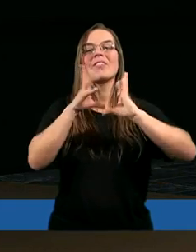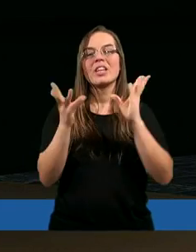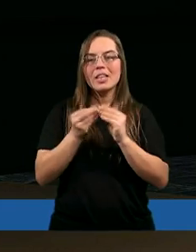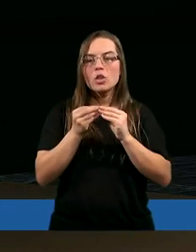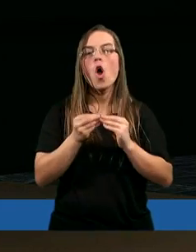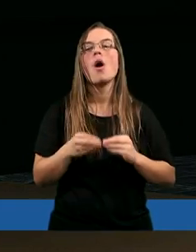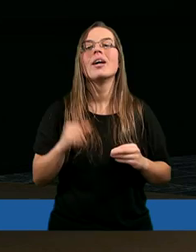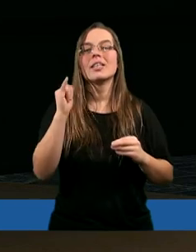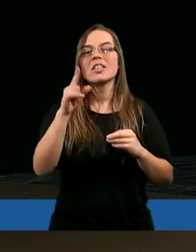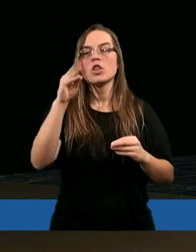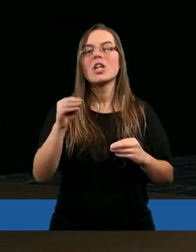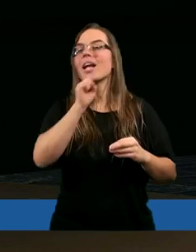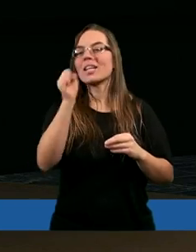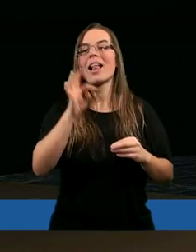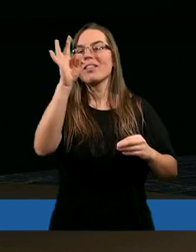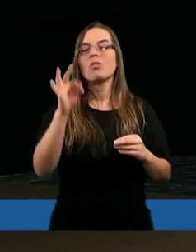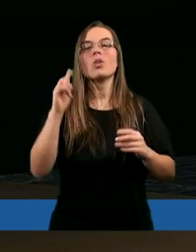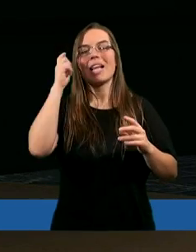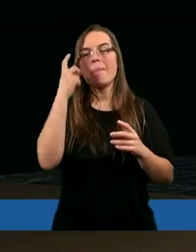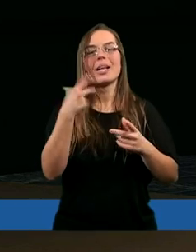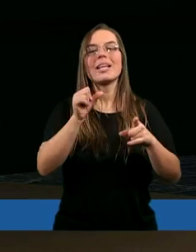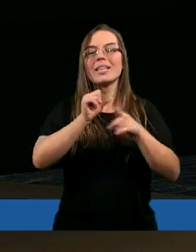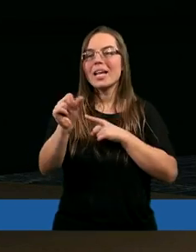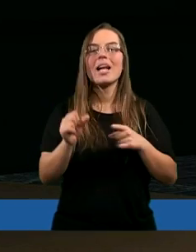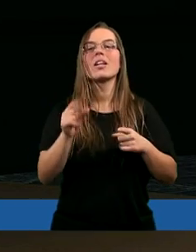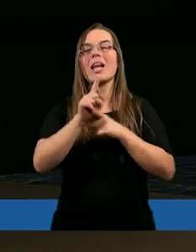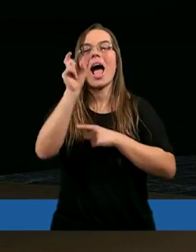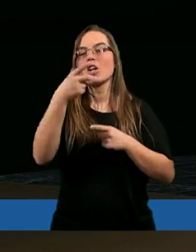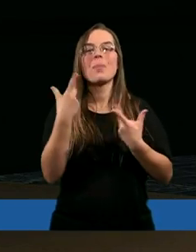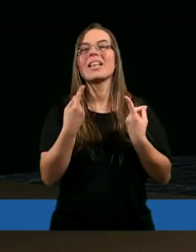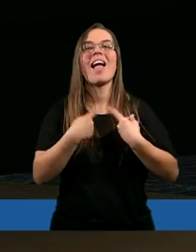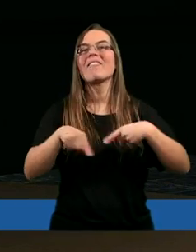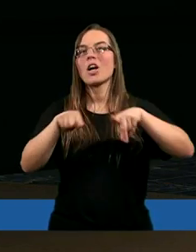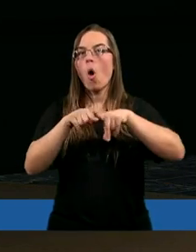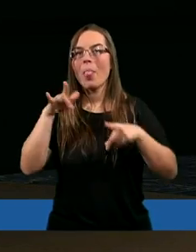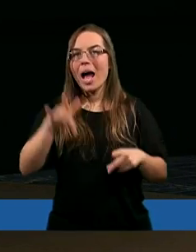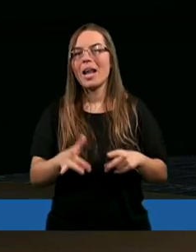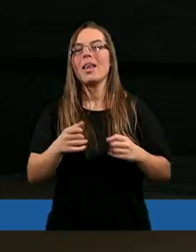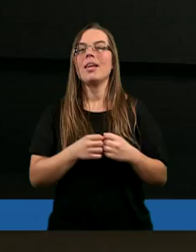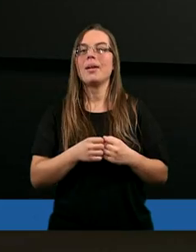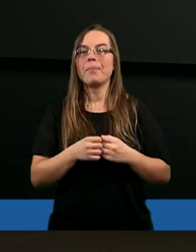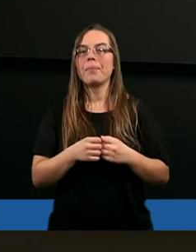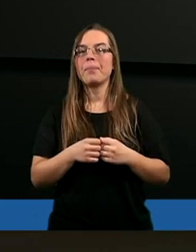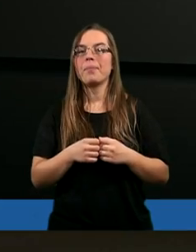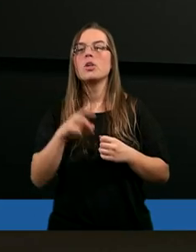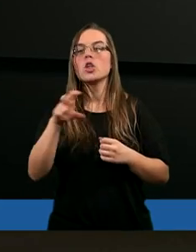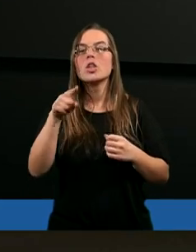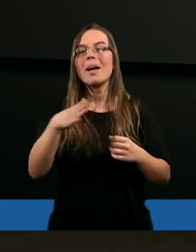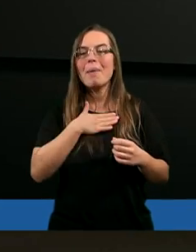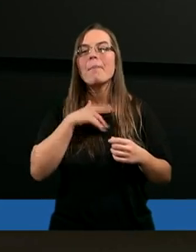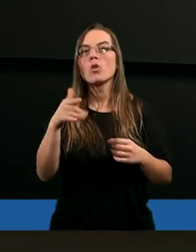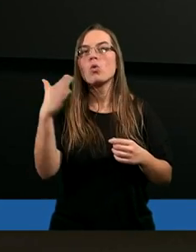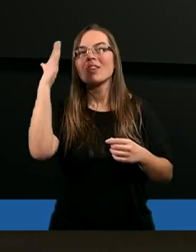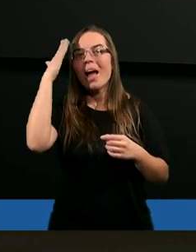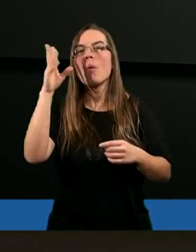wszystko i że żaden Twój zamysł nie jest dla Ciebie niewykonalny. Czy mamy